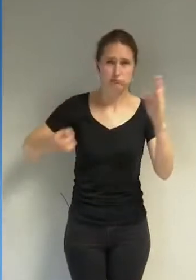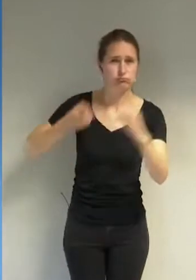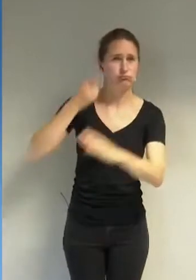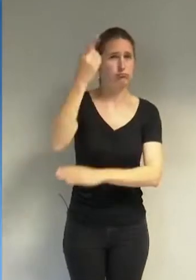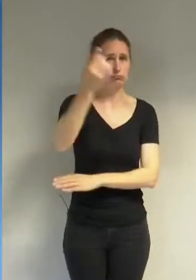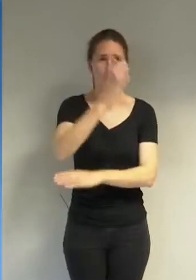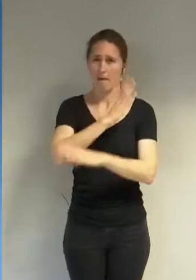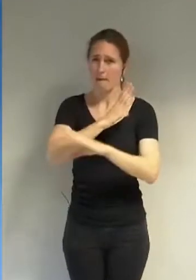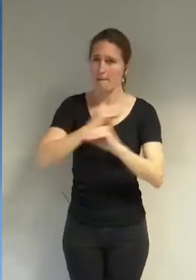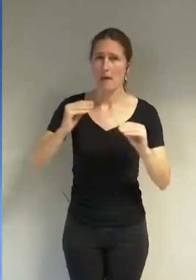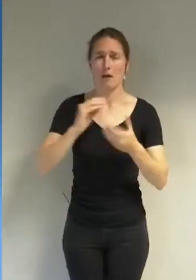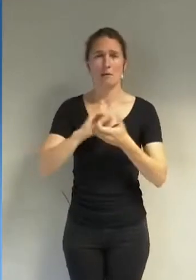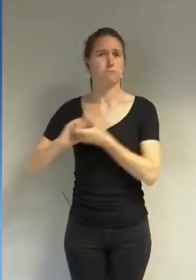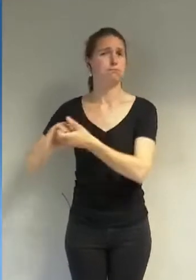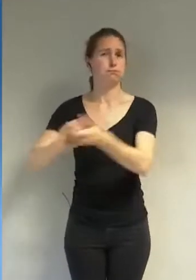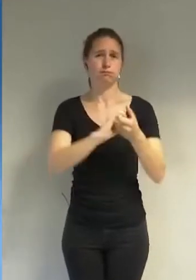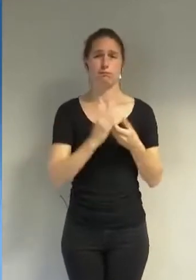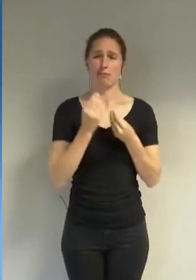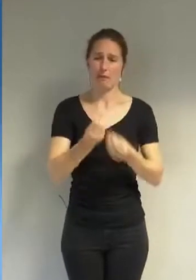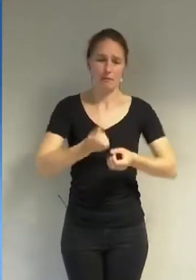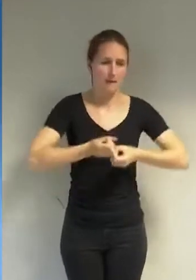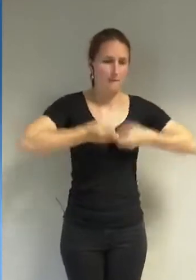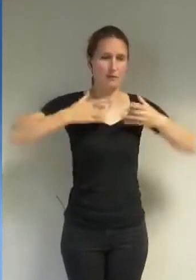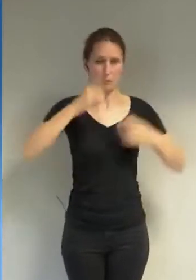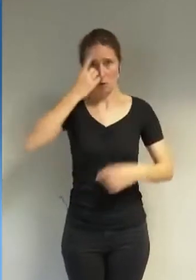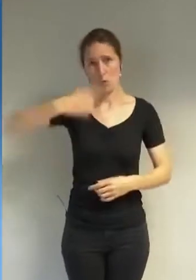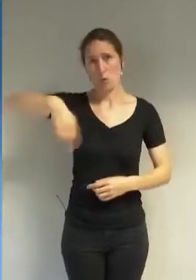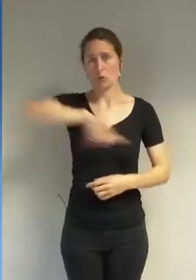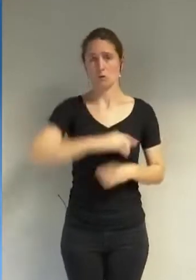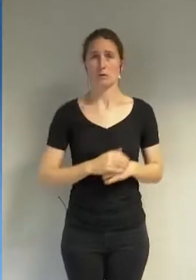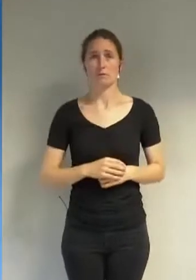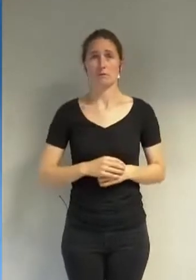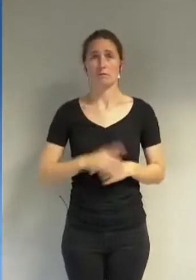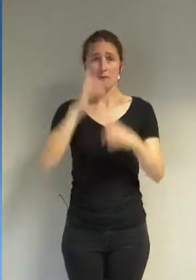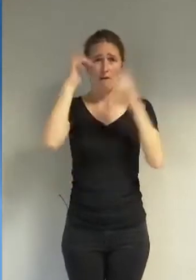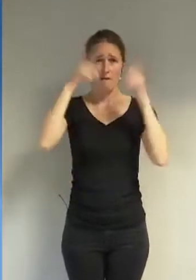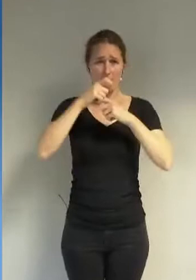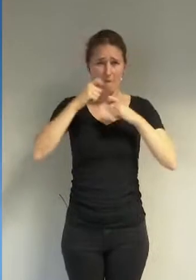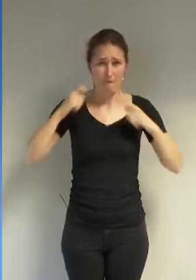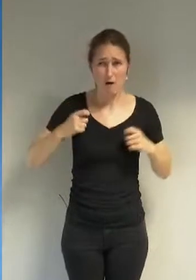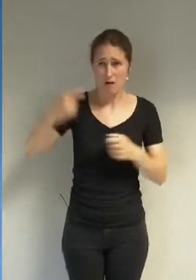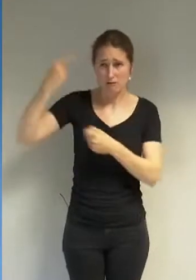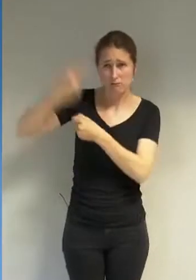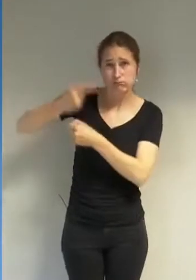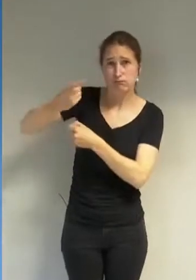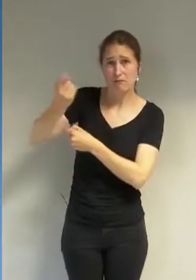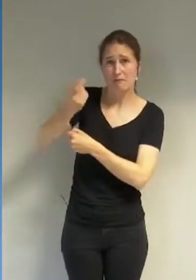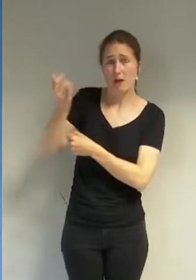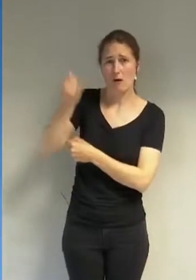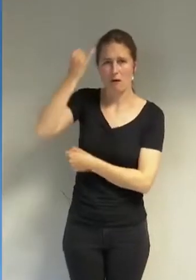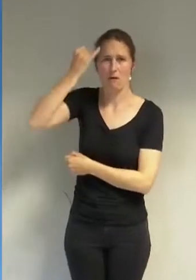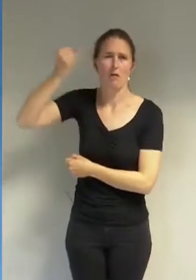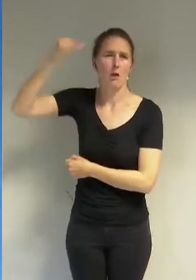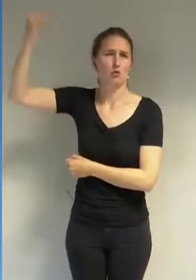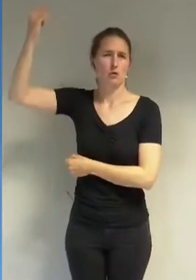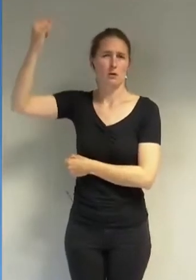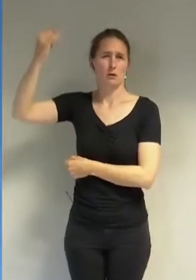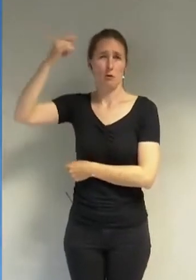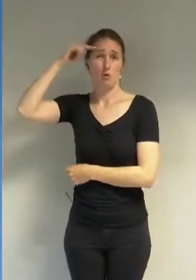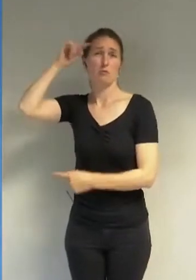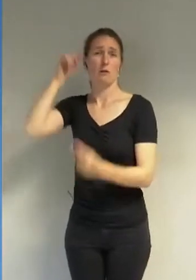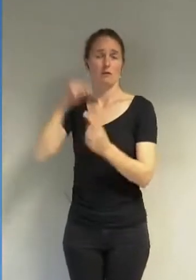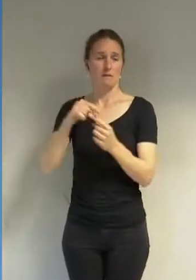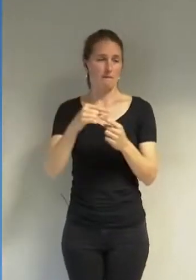en paix et épanouissant. Le voile a été imposé par une idéologie pour limiter la liberté des femmes